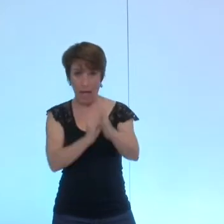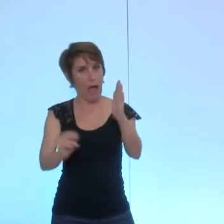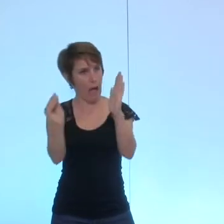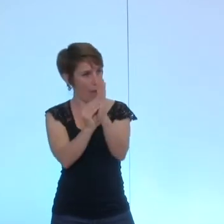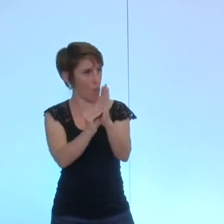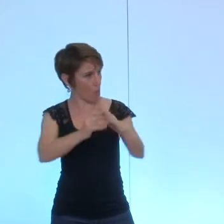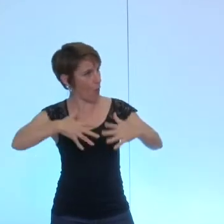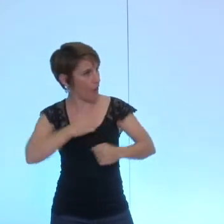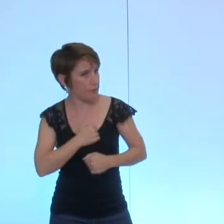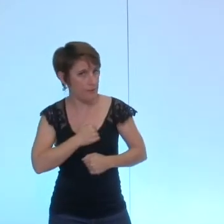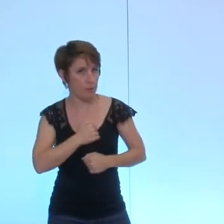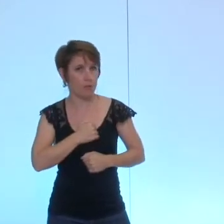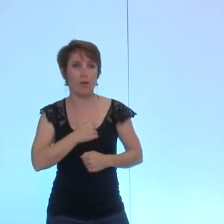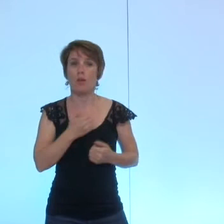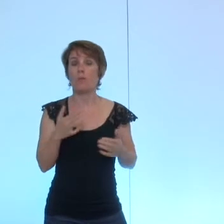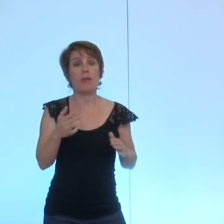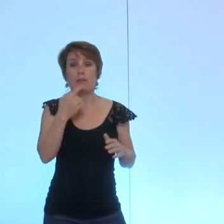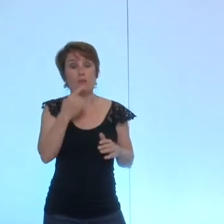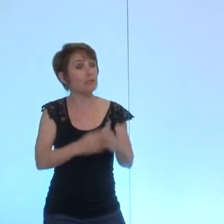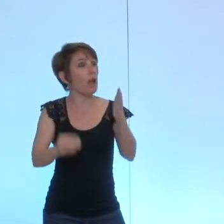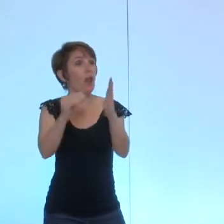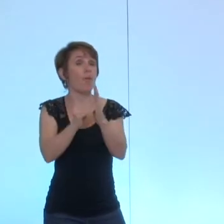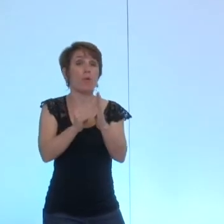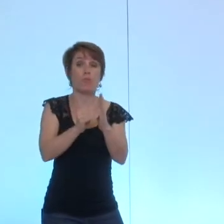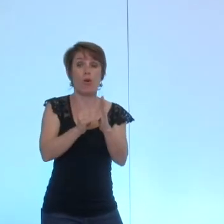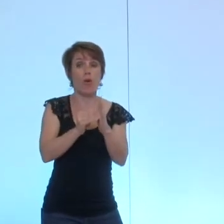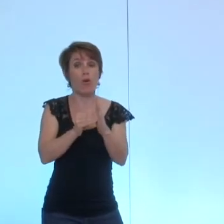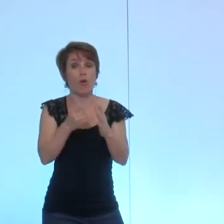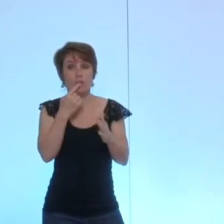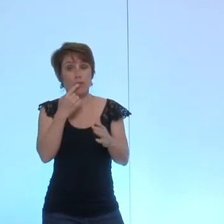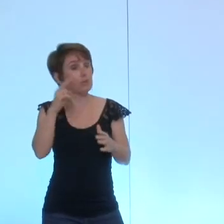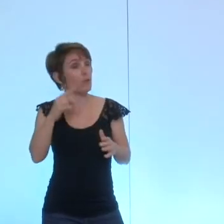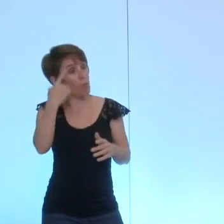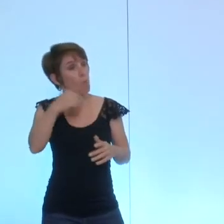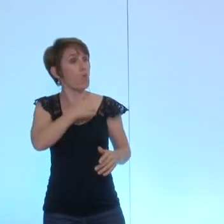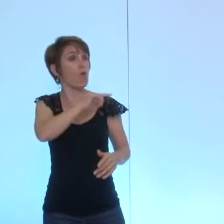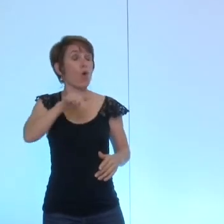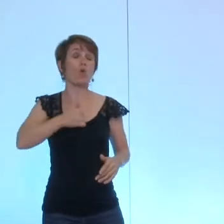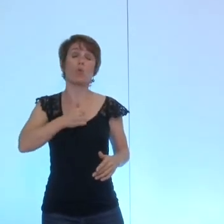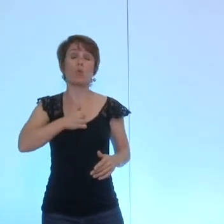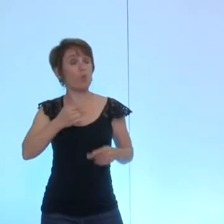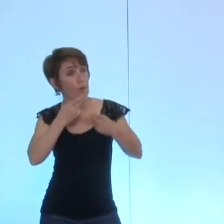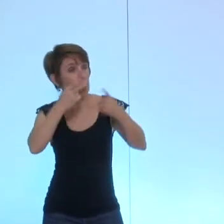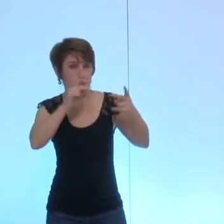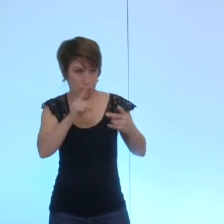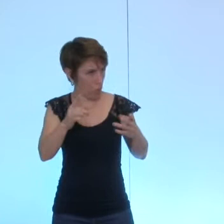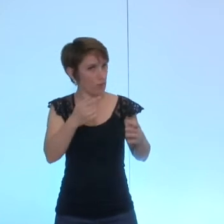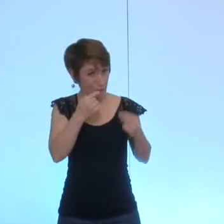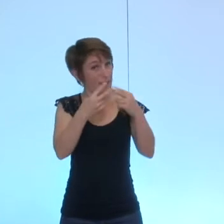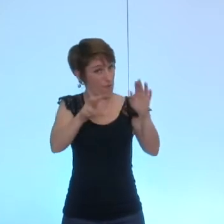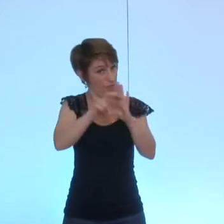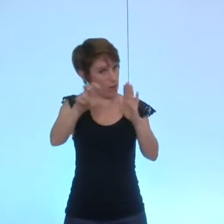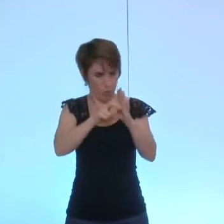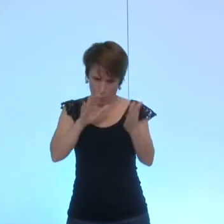comme vous le dites un vœu à nous-mêmes c'est un engagement public que prend la collectivité vis-à-vis